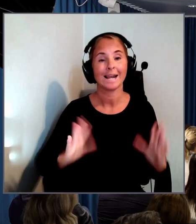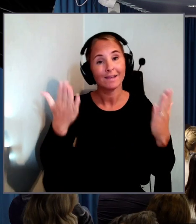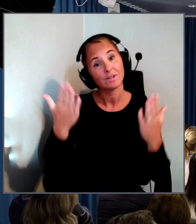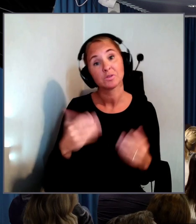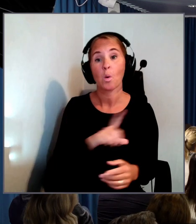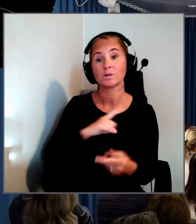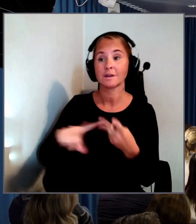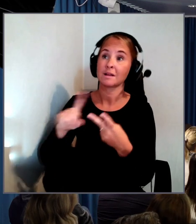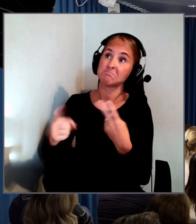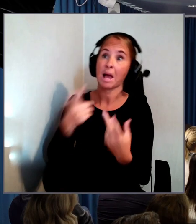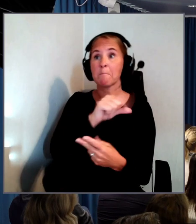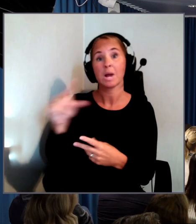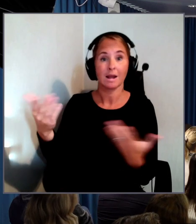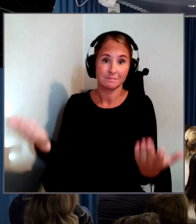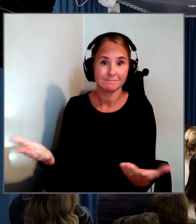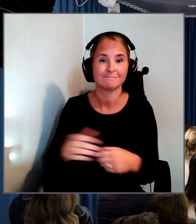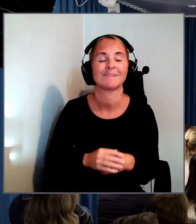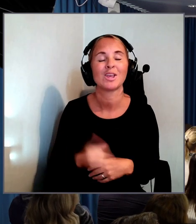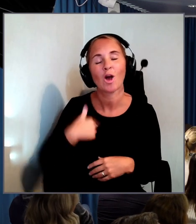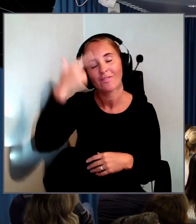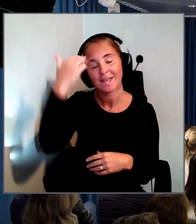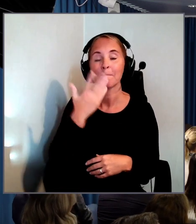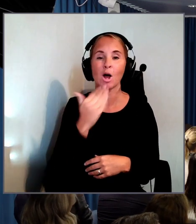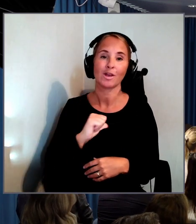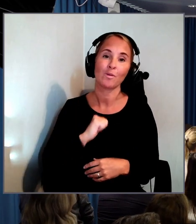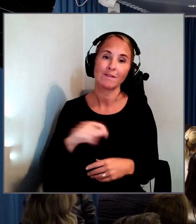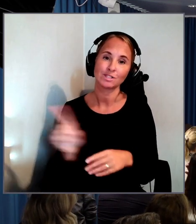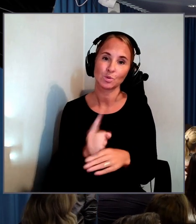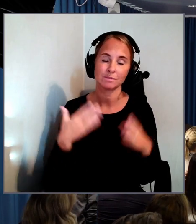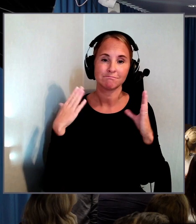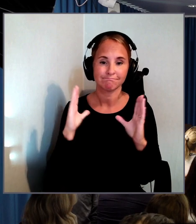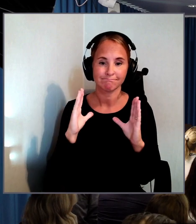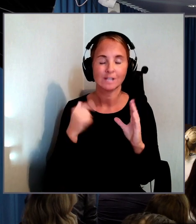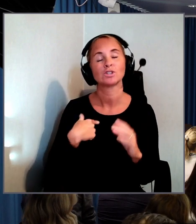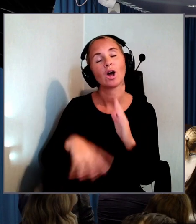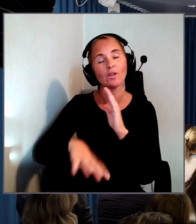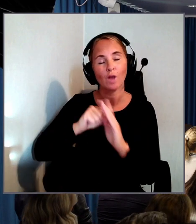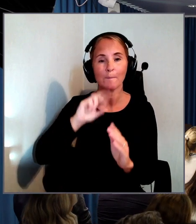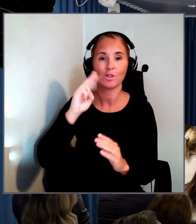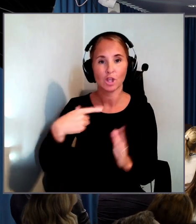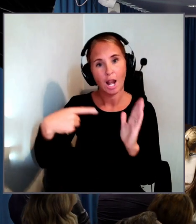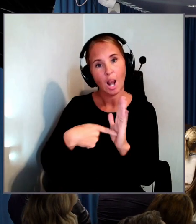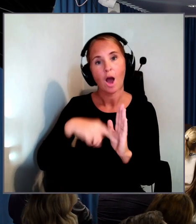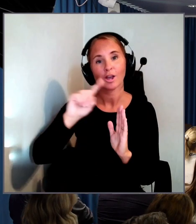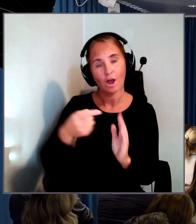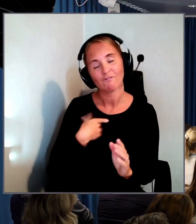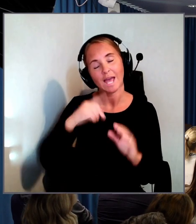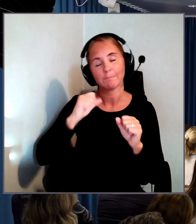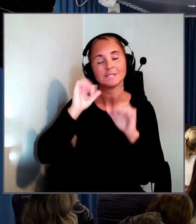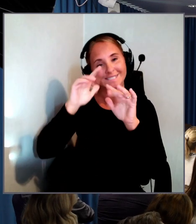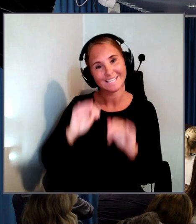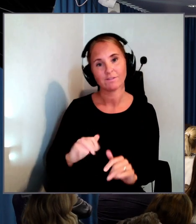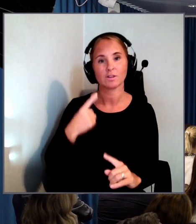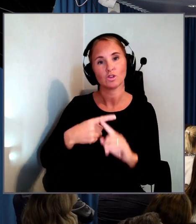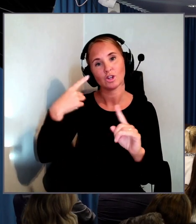Nu tänkte jag faktiskt ta mig friheten att prata själv en stund och då ska jag prata om de nya lagkrav som vi har skrivit ganska tydligt om i